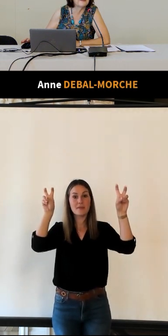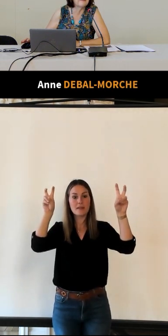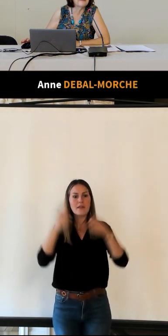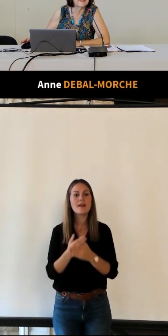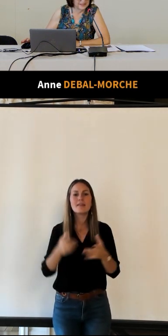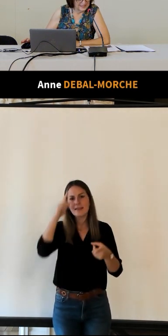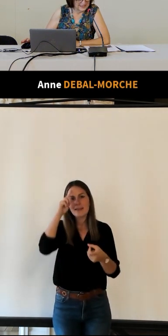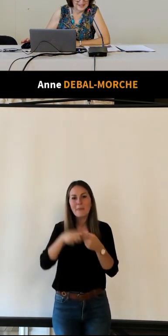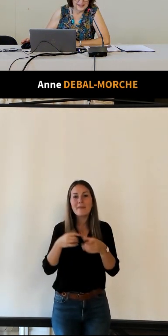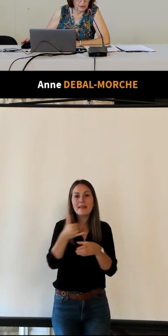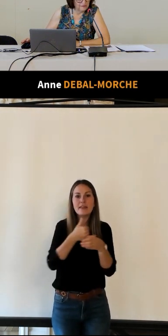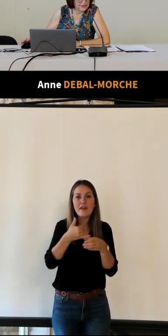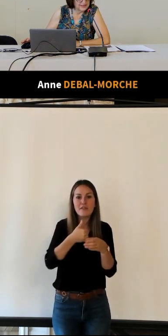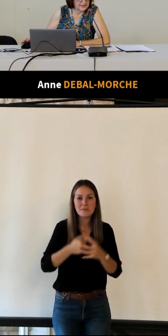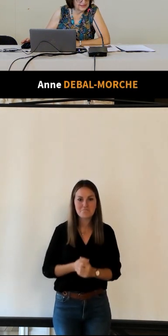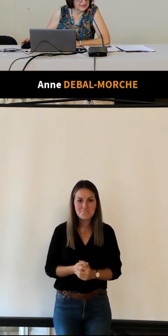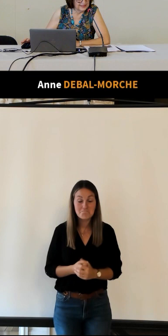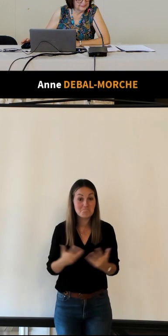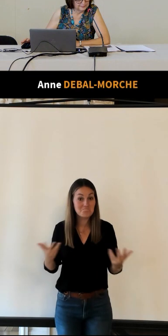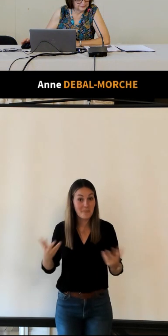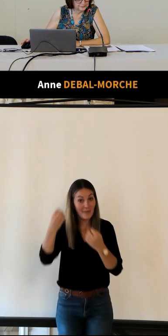de café et en fait